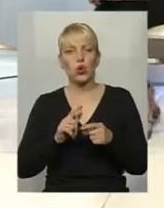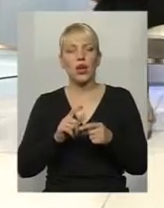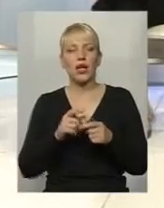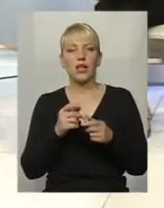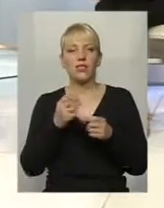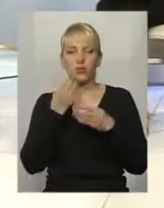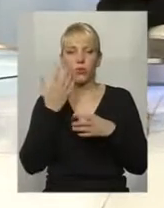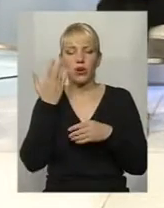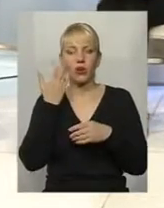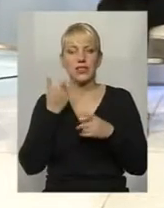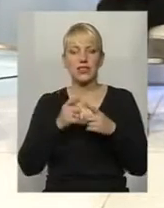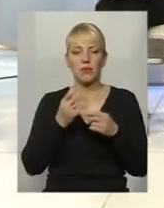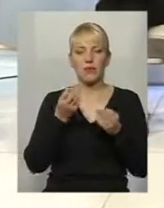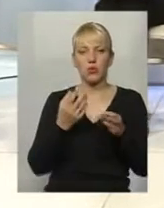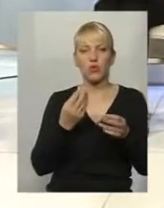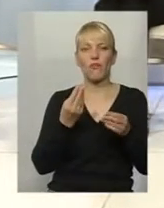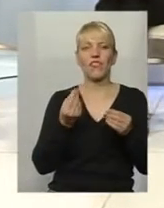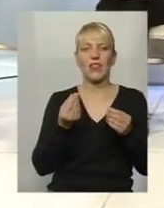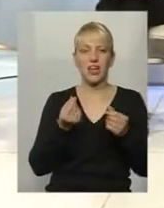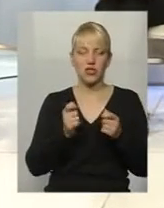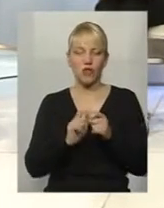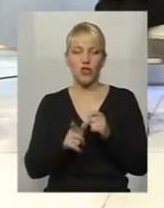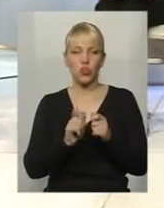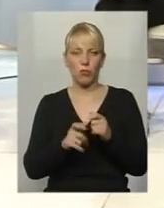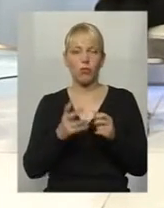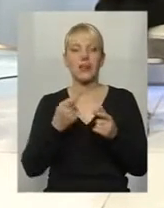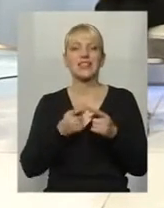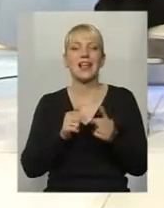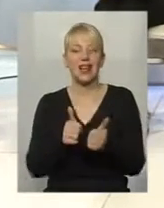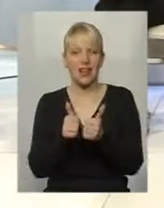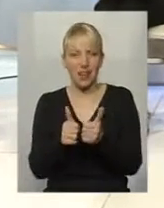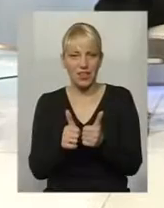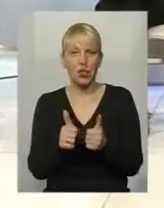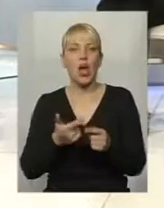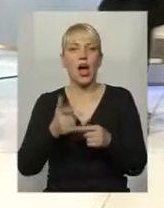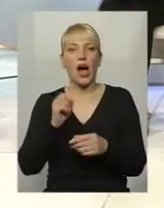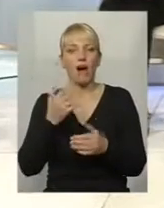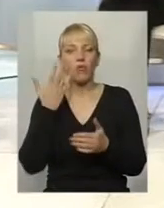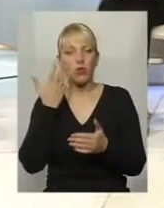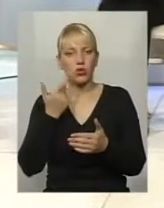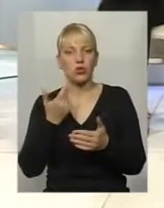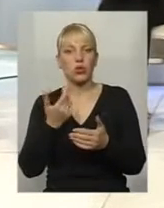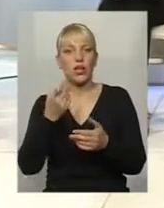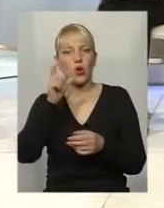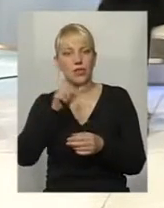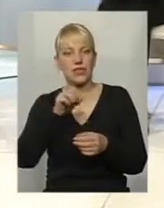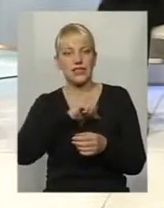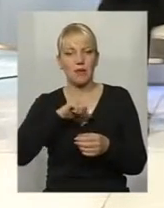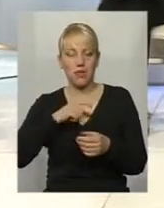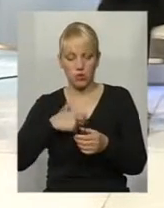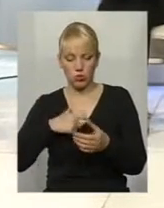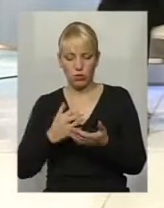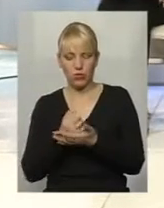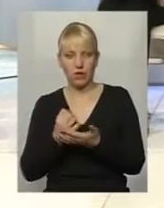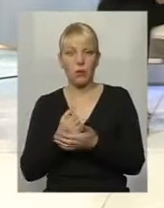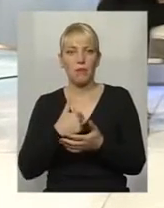коли це є просто фінансова допомога. Це дуже класно. Але коли людина зможе сама собі заробити? Ми підтримуємо зв'язки